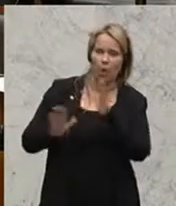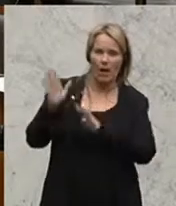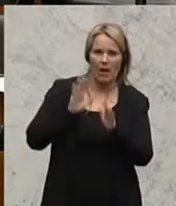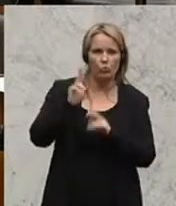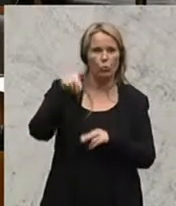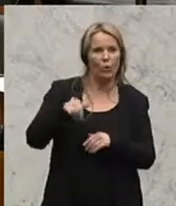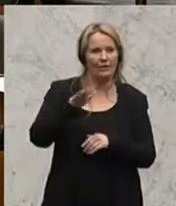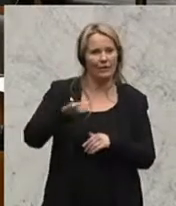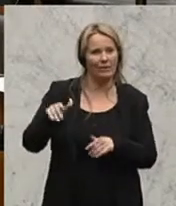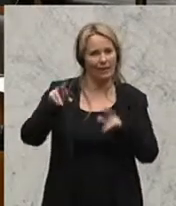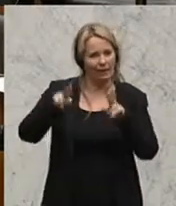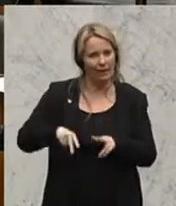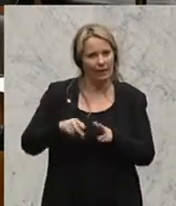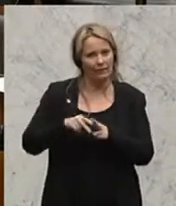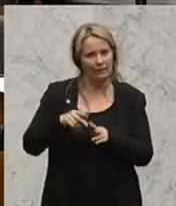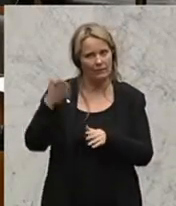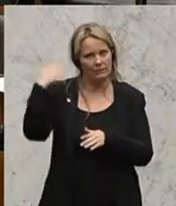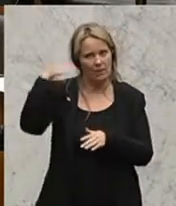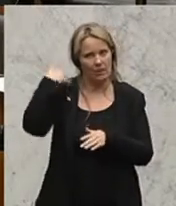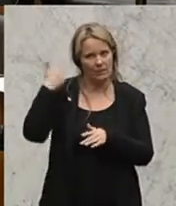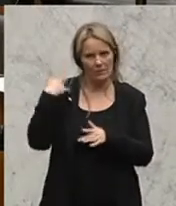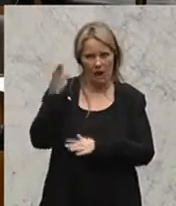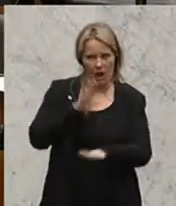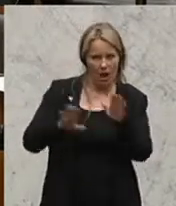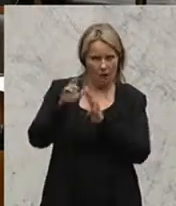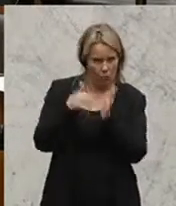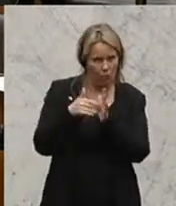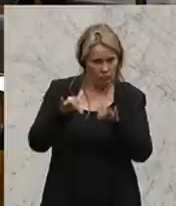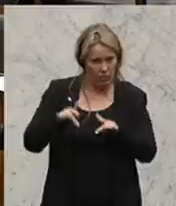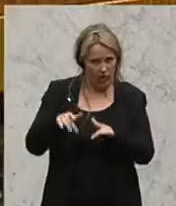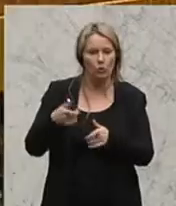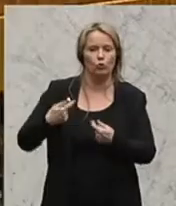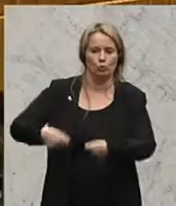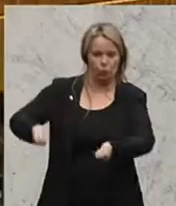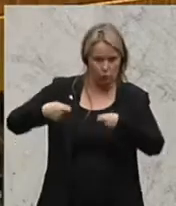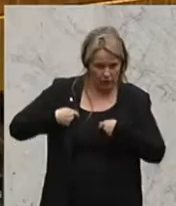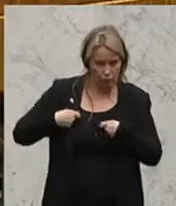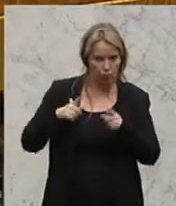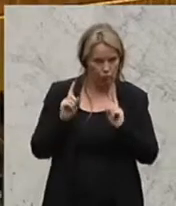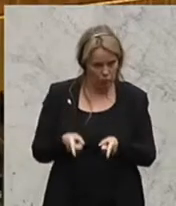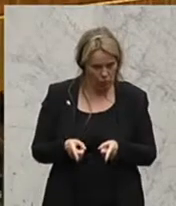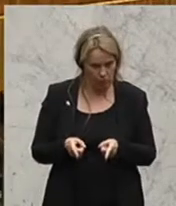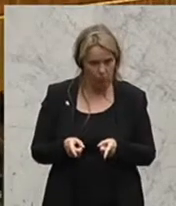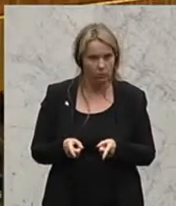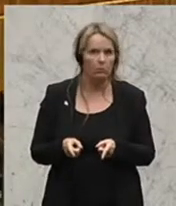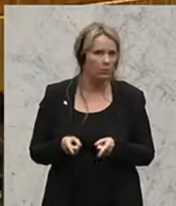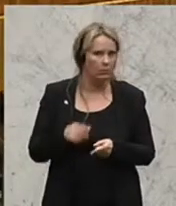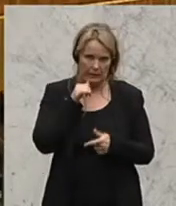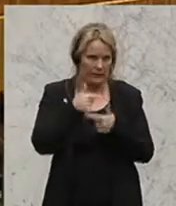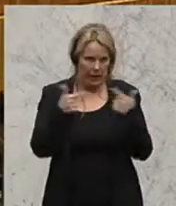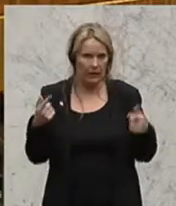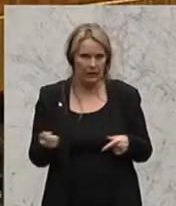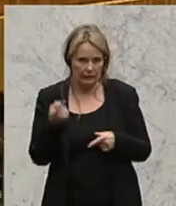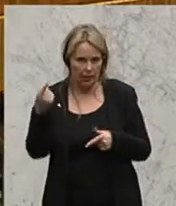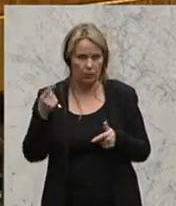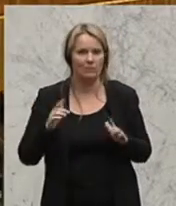UN-Kinderrechte-Konvention, die zu dem damaligen Zeitpunkt noch aufrecht waren, zurückgenommen werden sollen. Und es hat nicht lange gedauert,